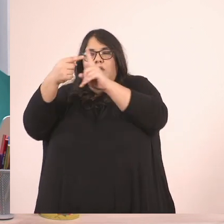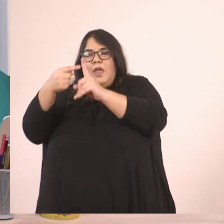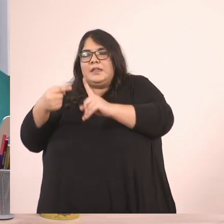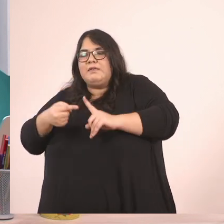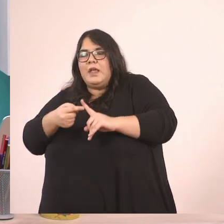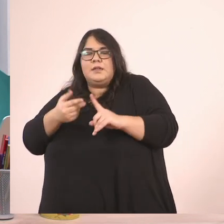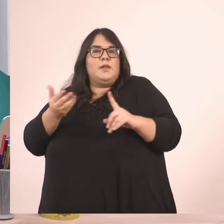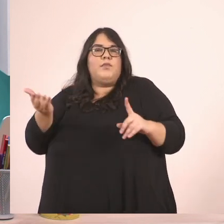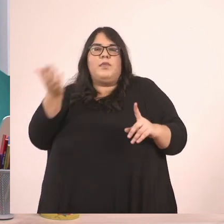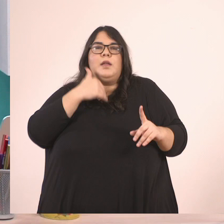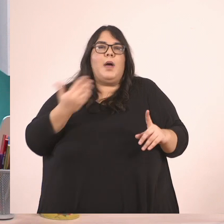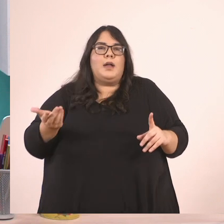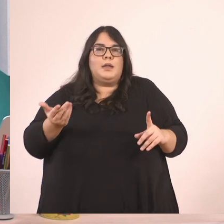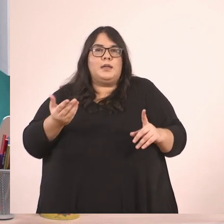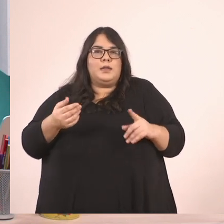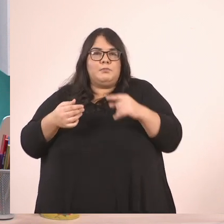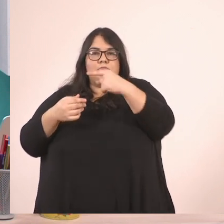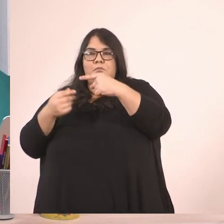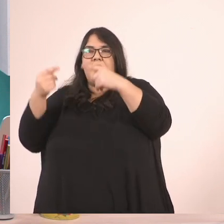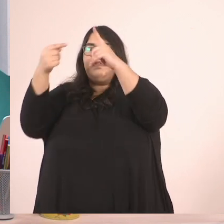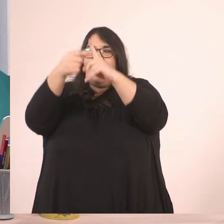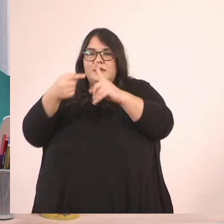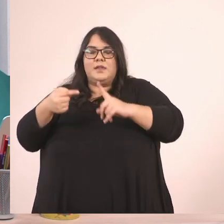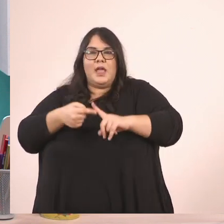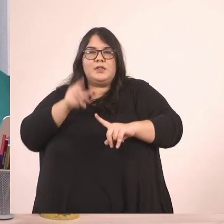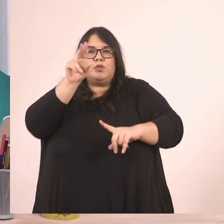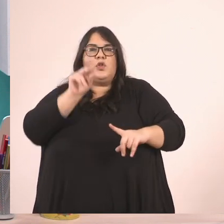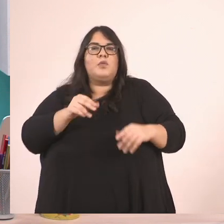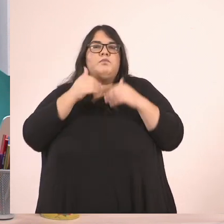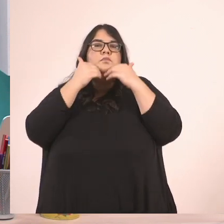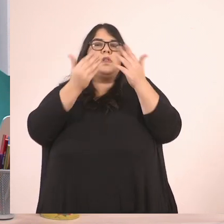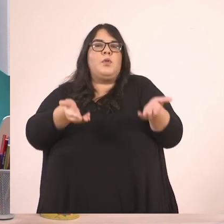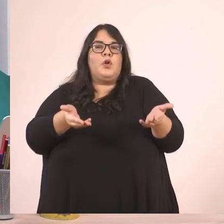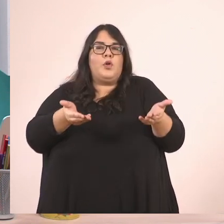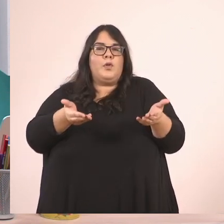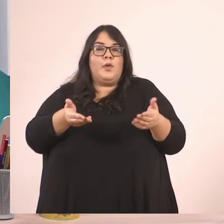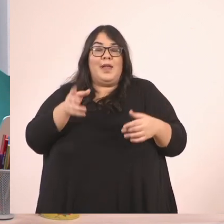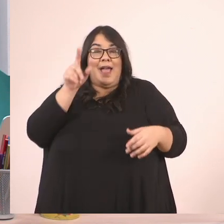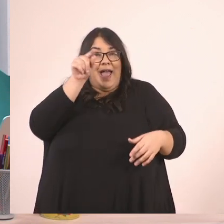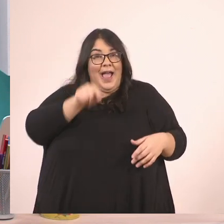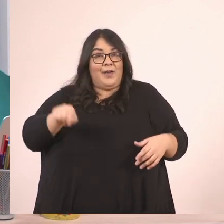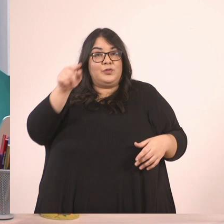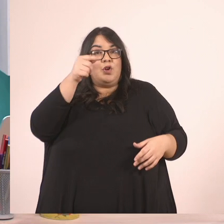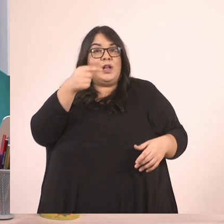Δεν μπορώ να βρω ένα αρθιμό που να διαρεί και τον αρθιμητή και τον παρονομαστή. Αυτό λοιπόν το κλάσμα